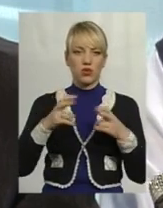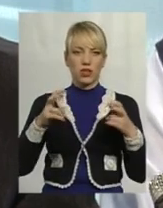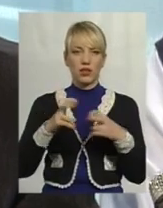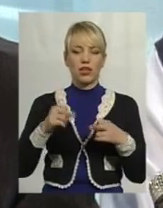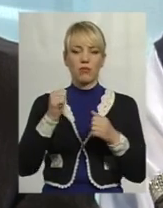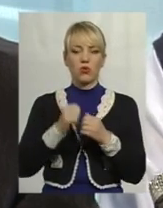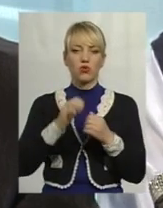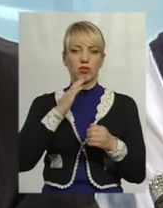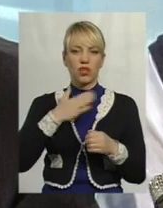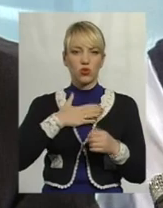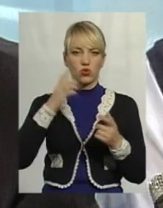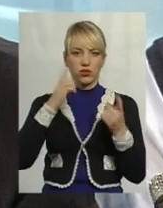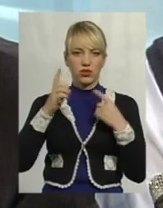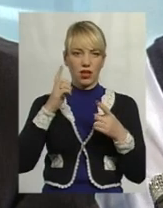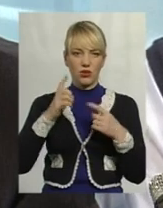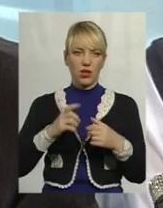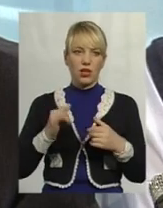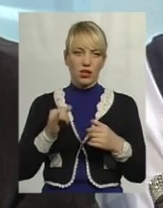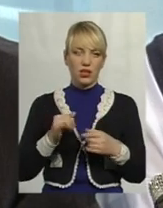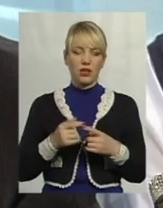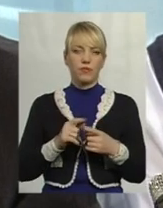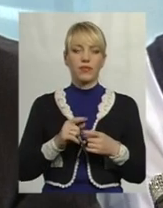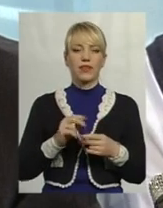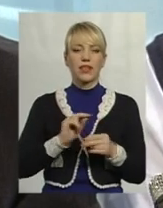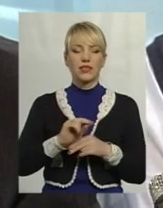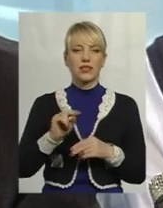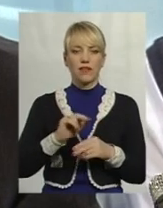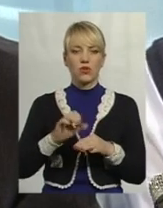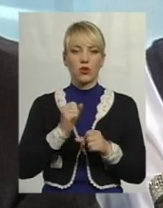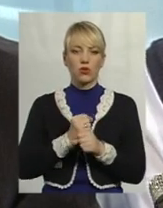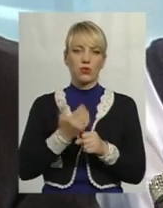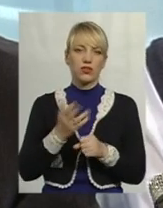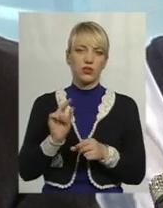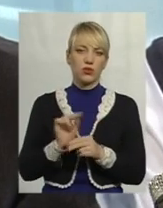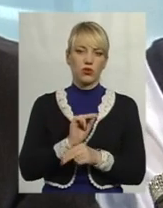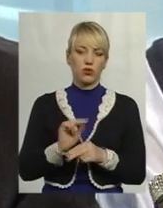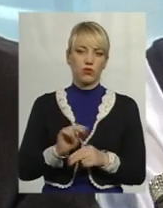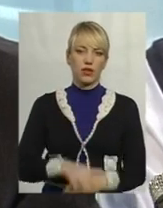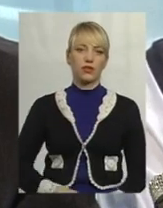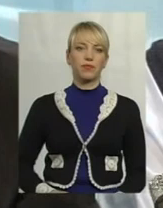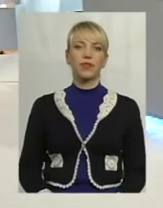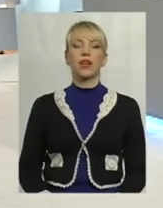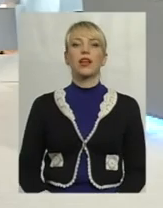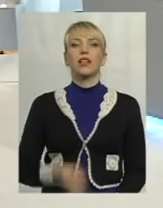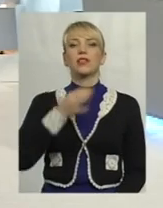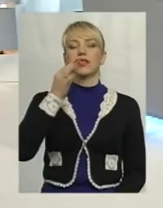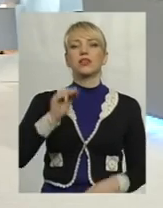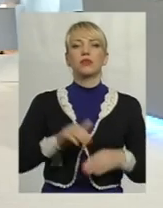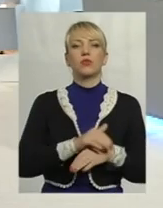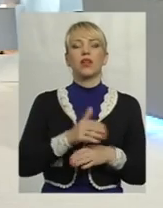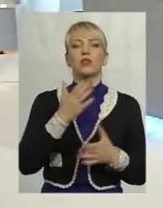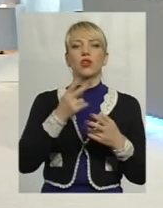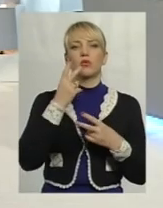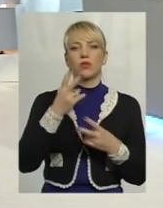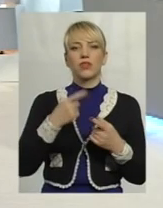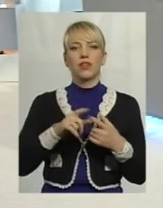нашу ідею, і ментори або наставники, вони роблять якісь коригування. Скажіть, будь ласка, а якщо поглянути загалом на